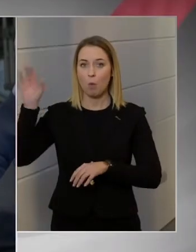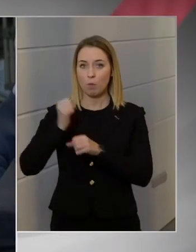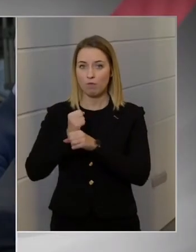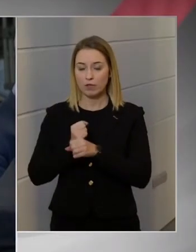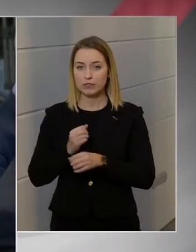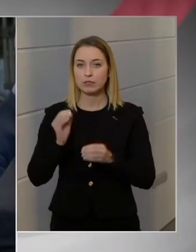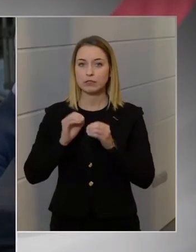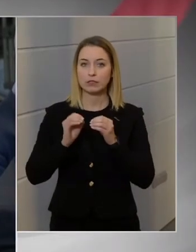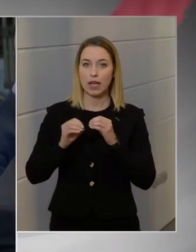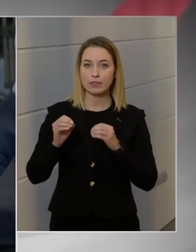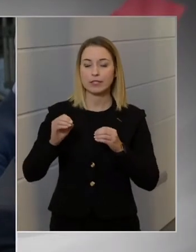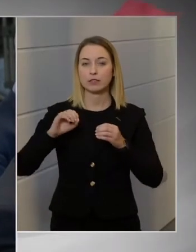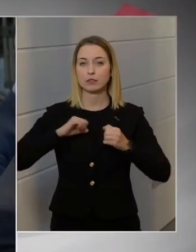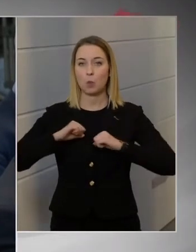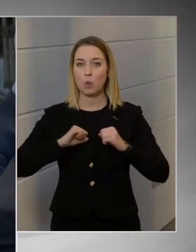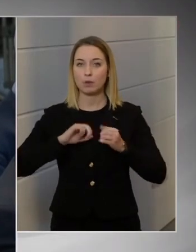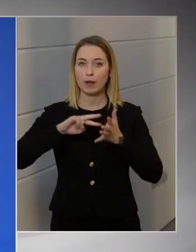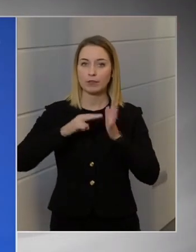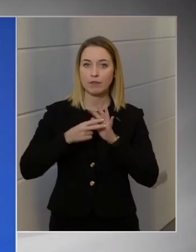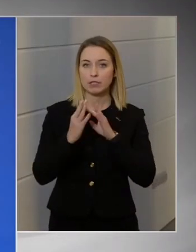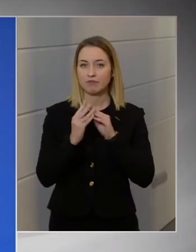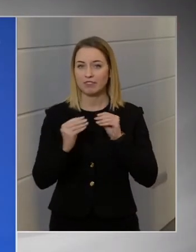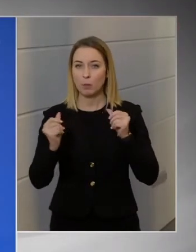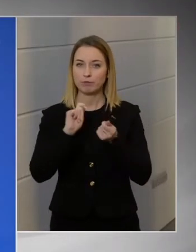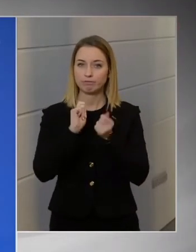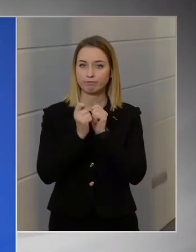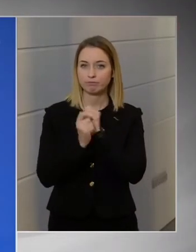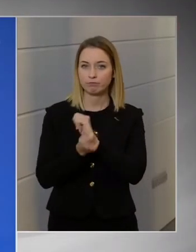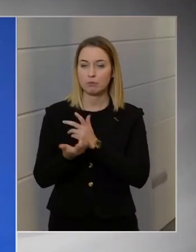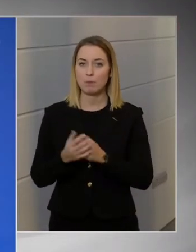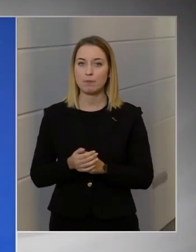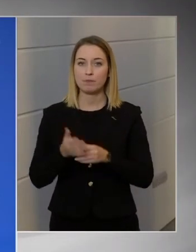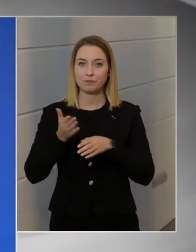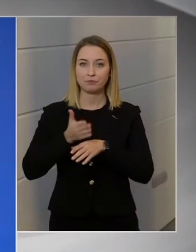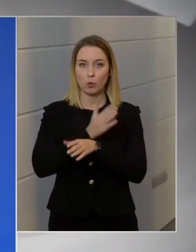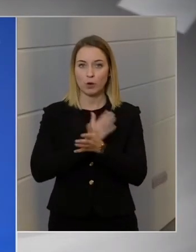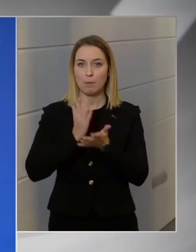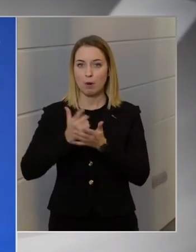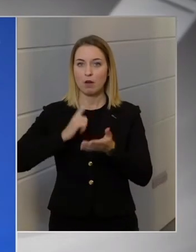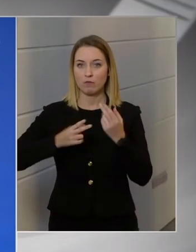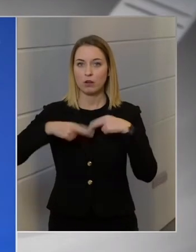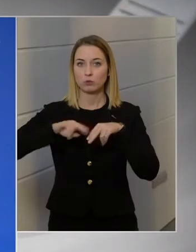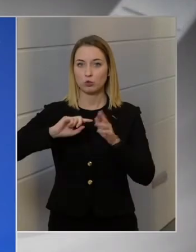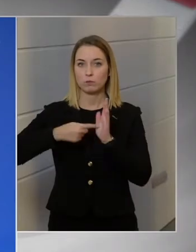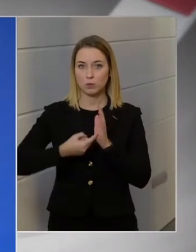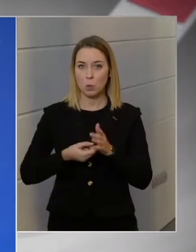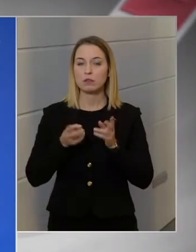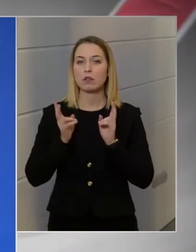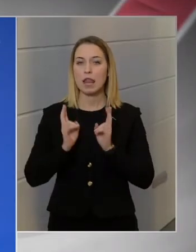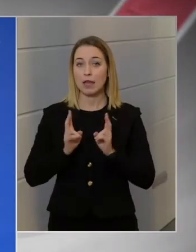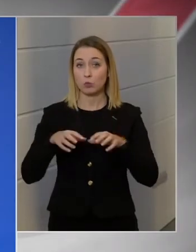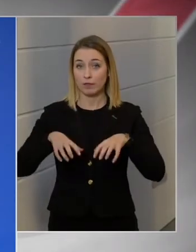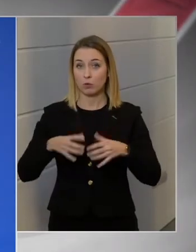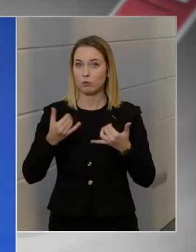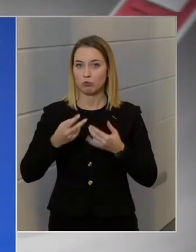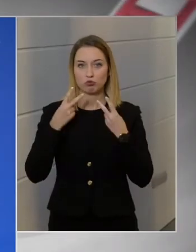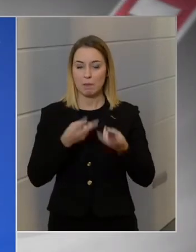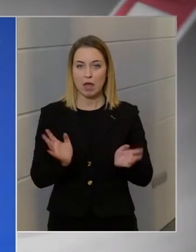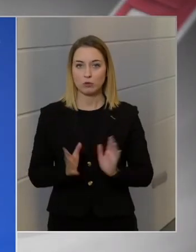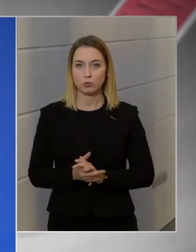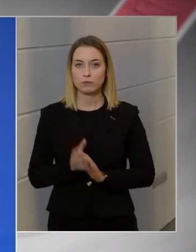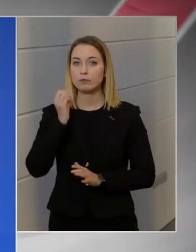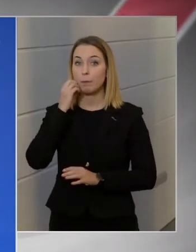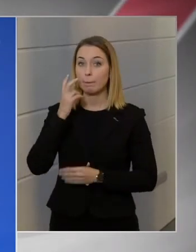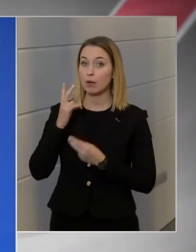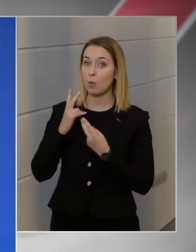a kormány finomítani, változtatni. Korábban volt már többször, lehetővé tettük, most nem látjuk indokoltnak. És